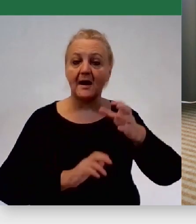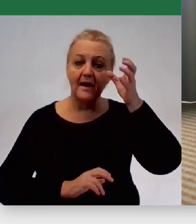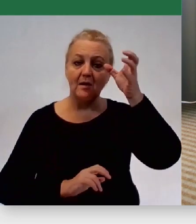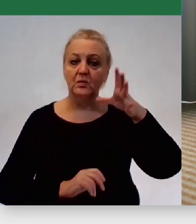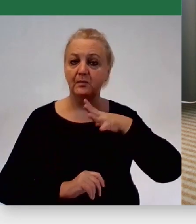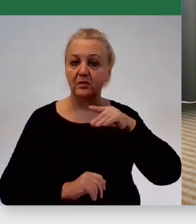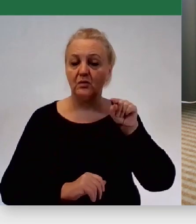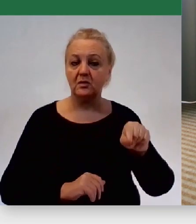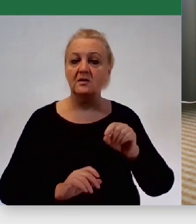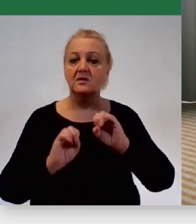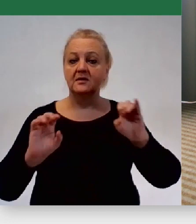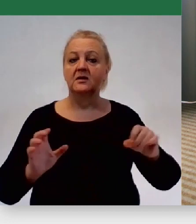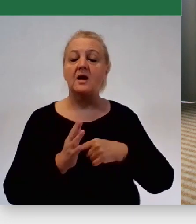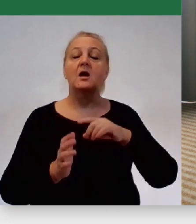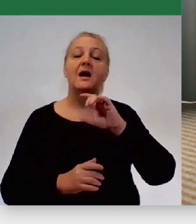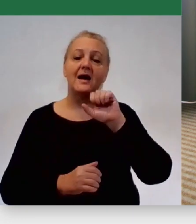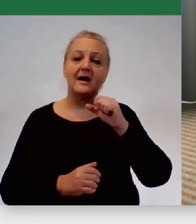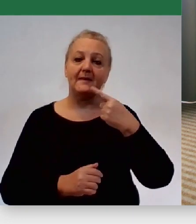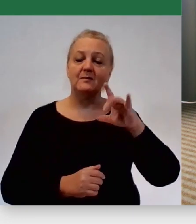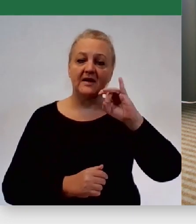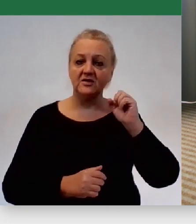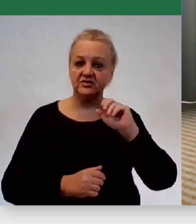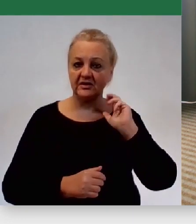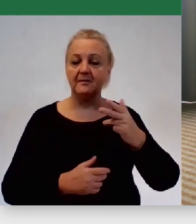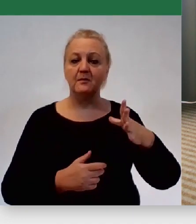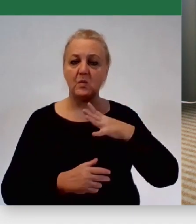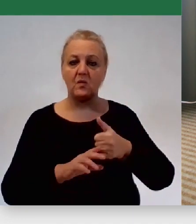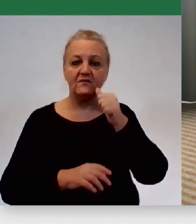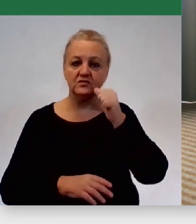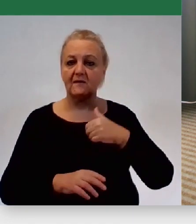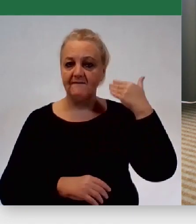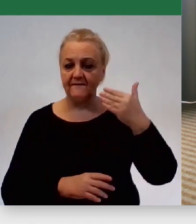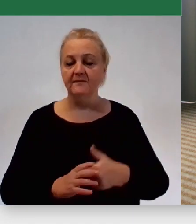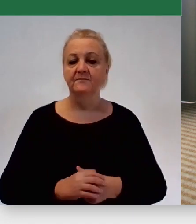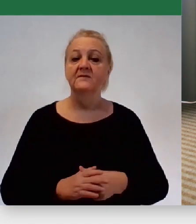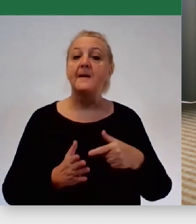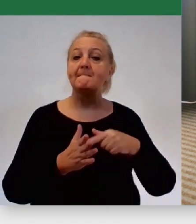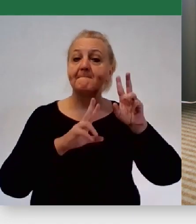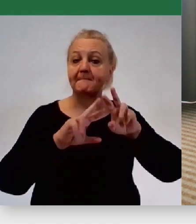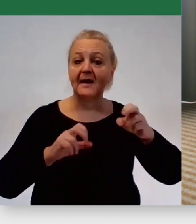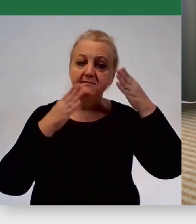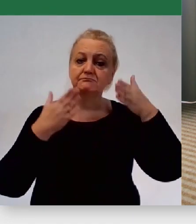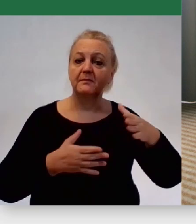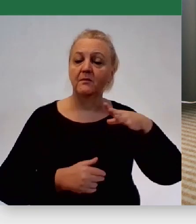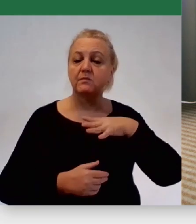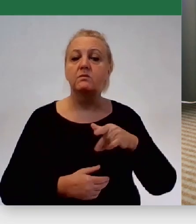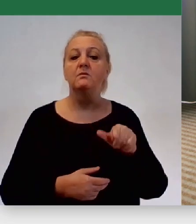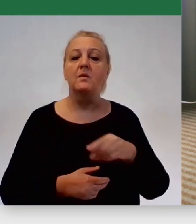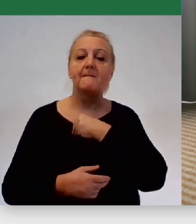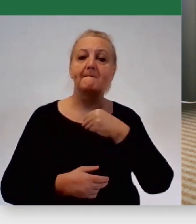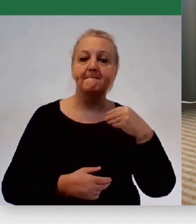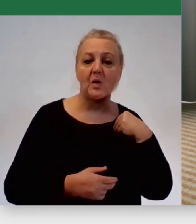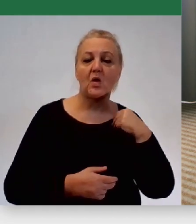prof. Adam Gędźwił, który wczoraj miał wykład, badaniu poświęcone jak Polacy i Polacy